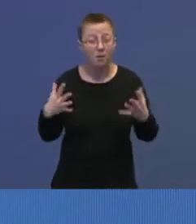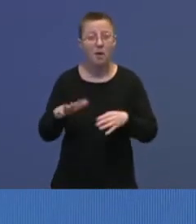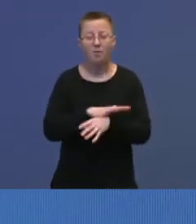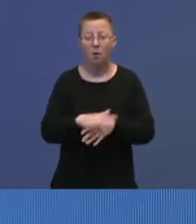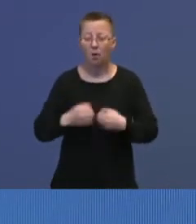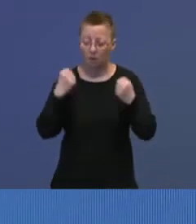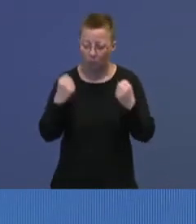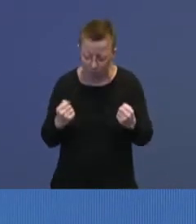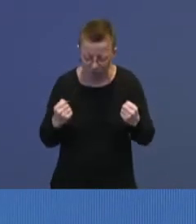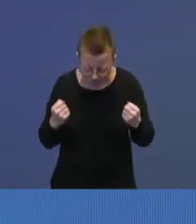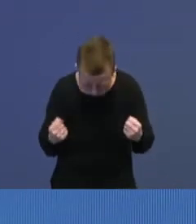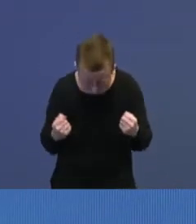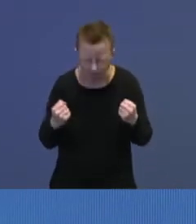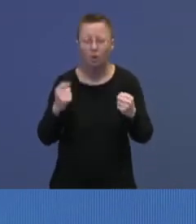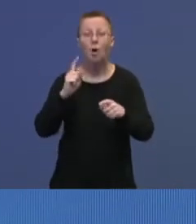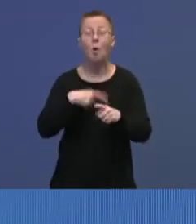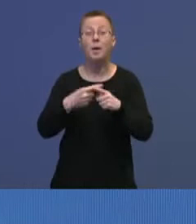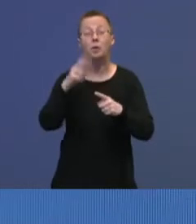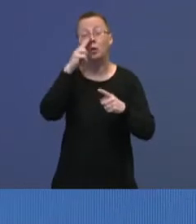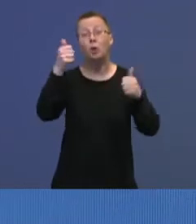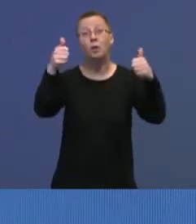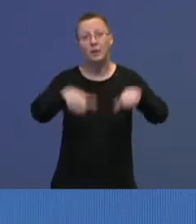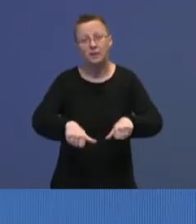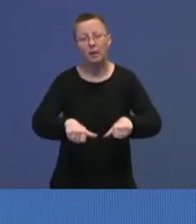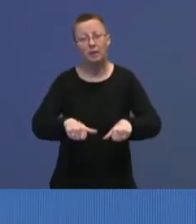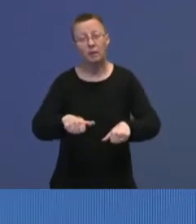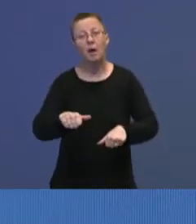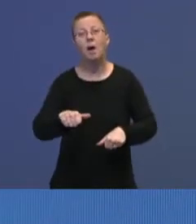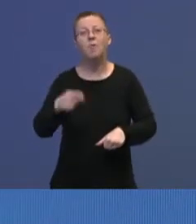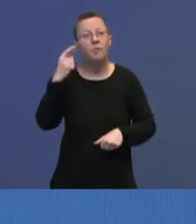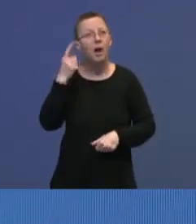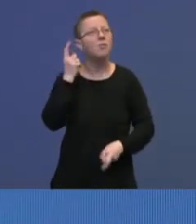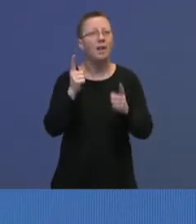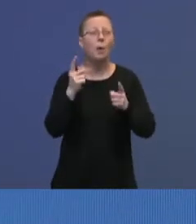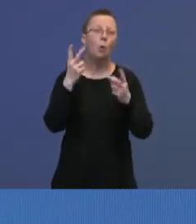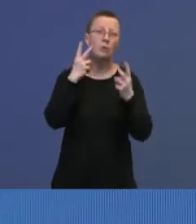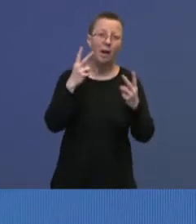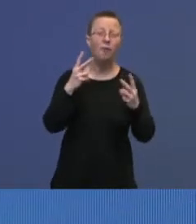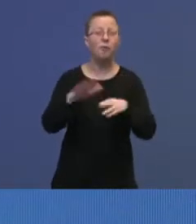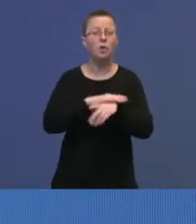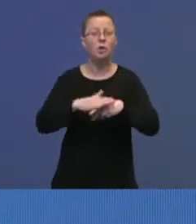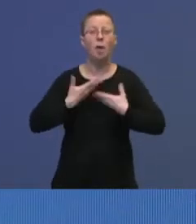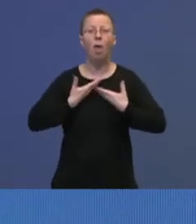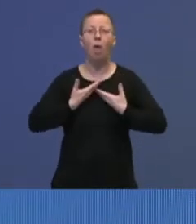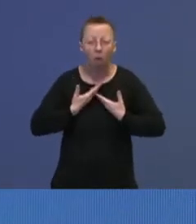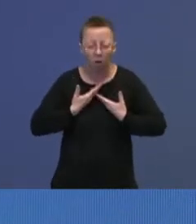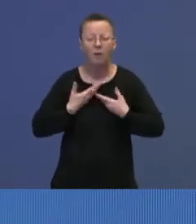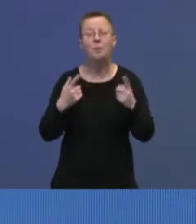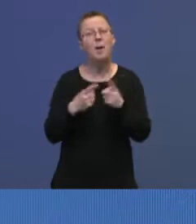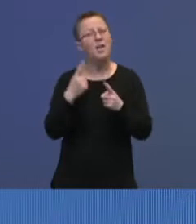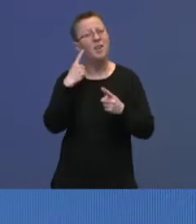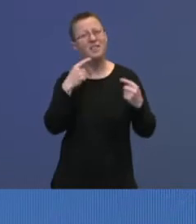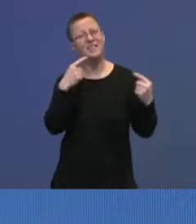å oppleve at de nå møter en ny krise. Det kan vi velge å se på som litt utmattende, men vi kan også velge å si at